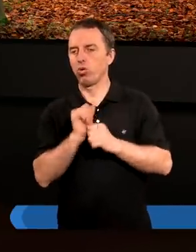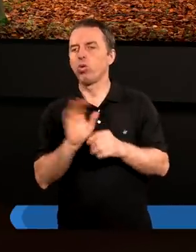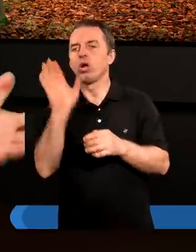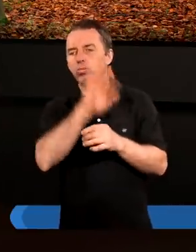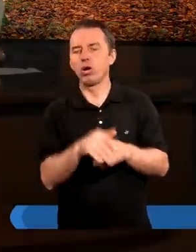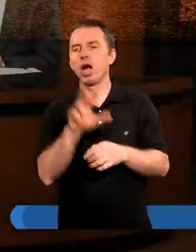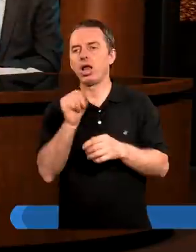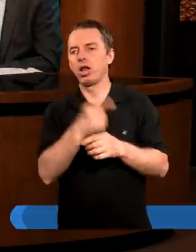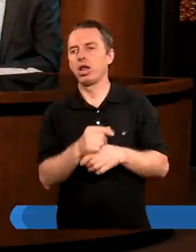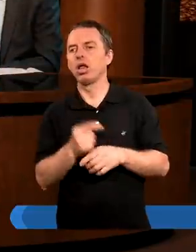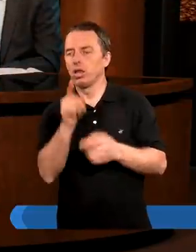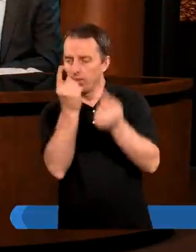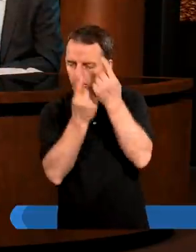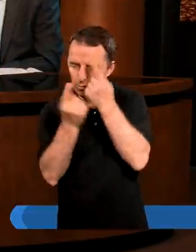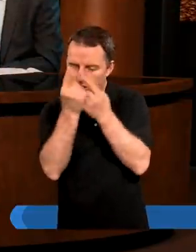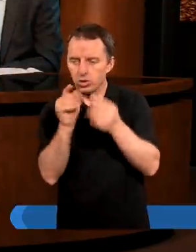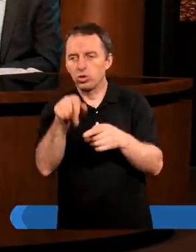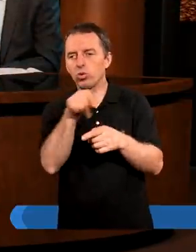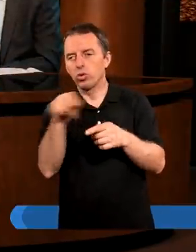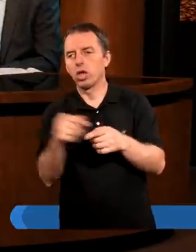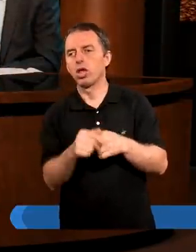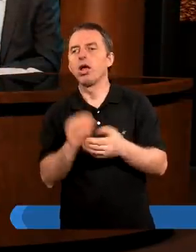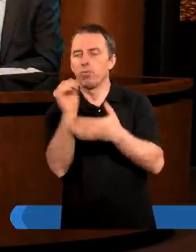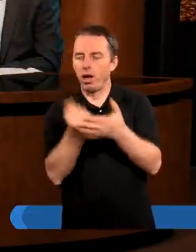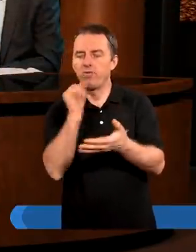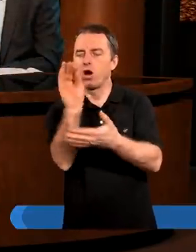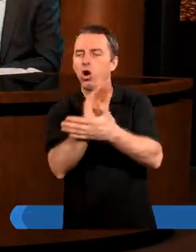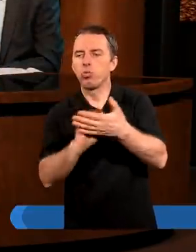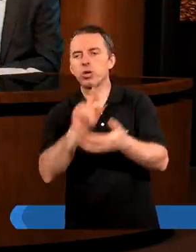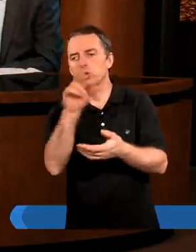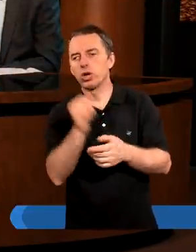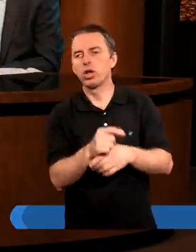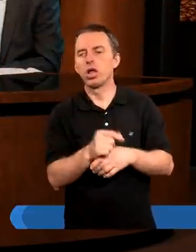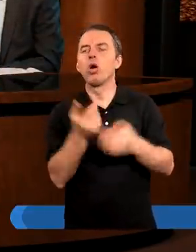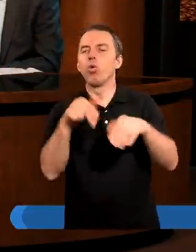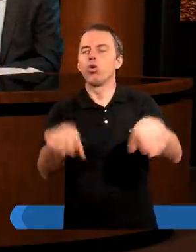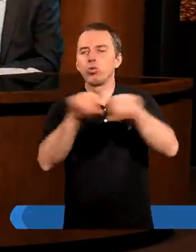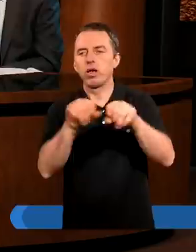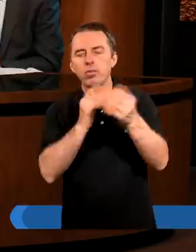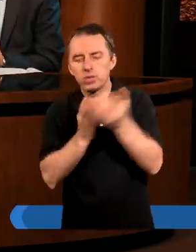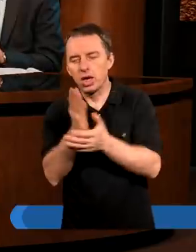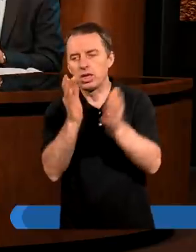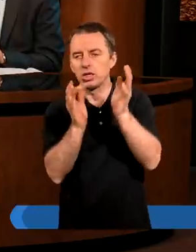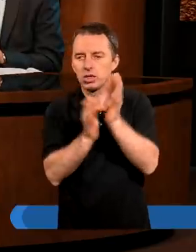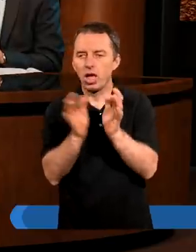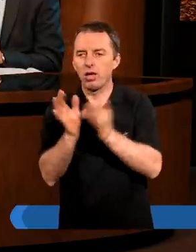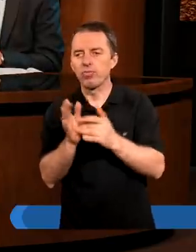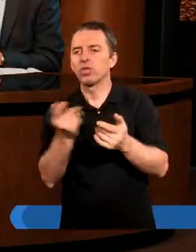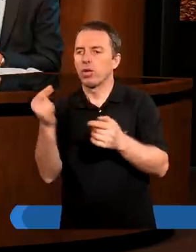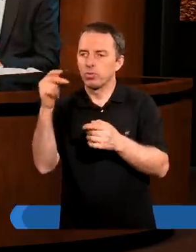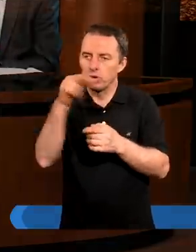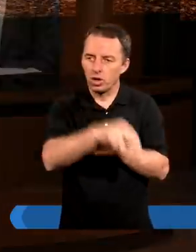Ja mam jeszcze taką myśl, bo tutaj Paweł pisze, że to usprawiedliwienie przez Jezusa Chrystusa